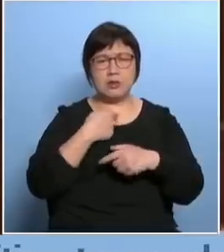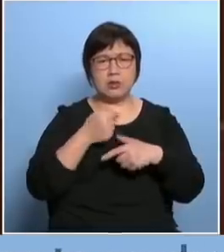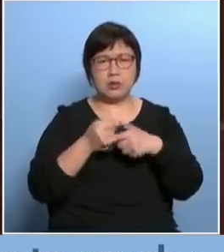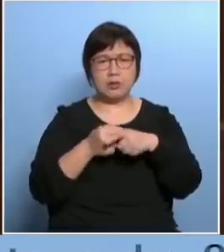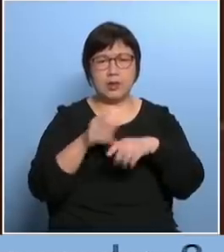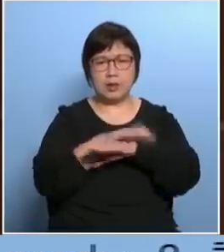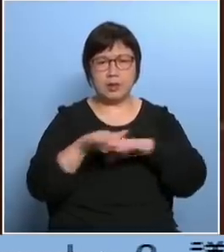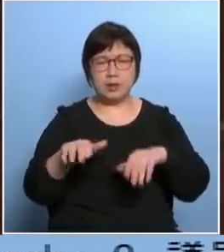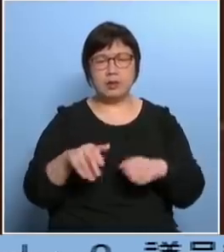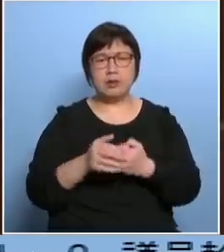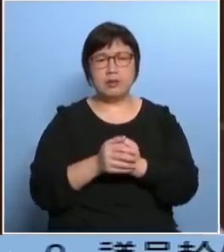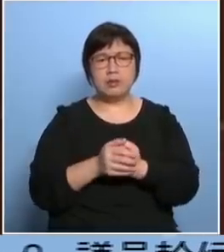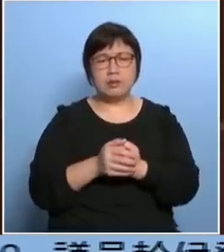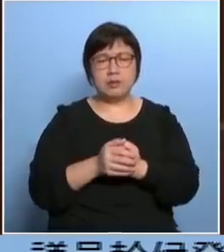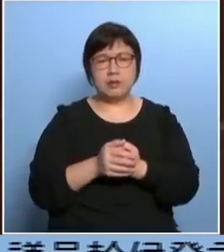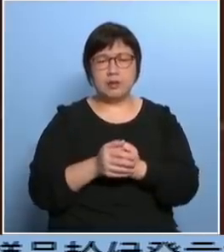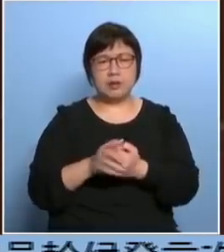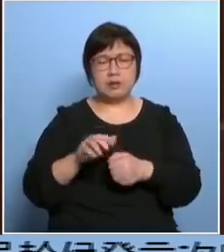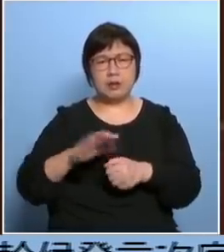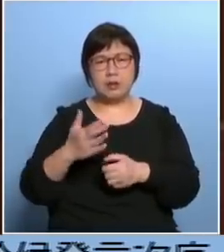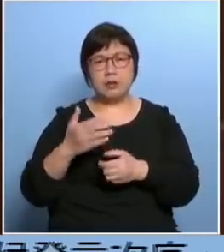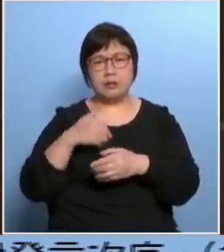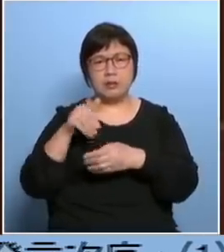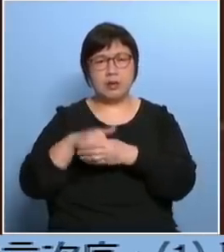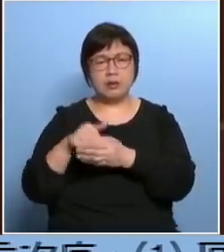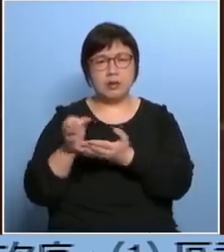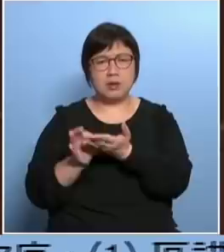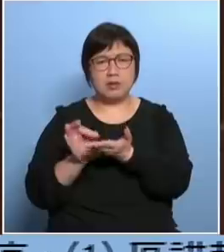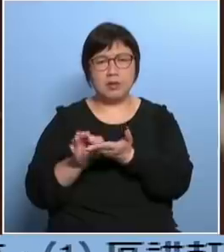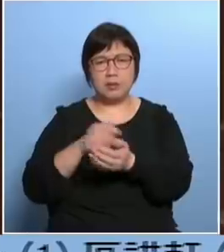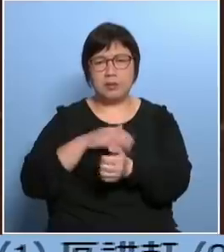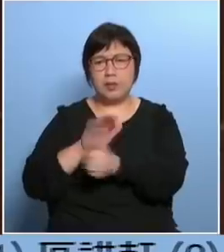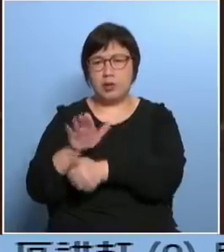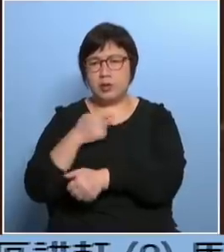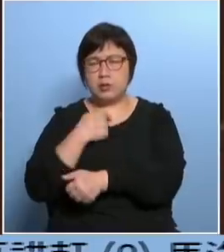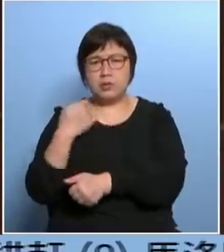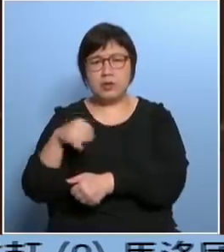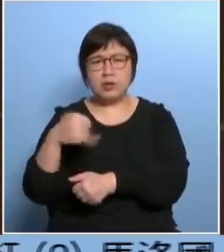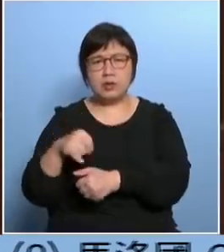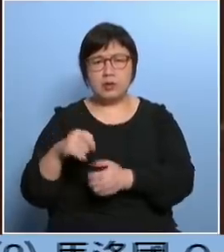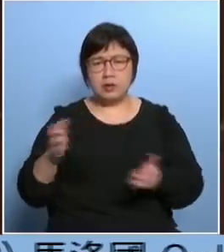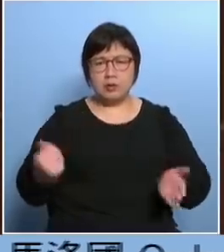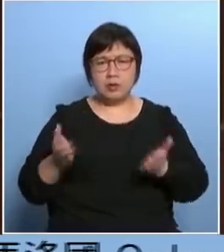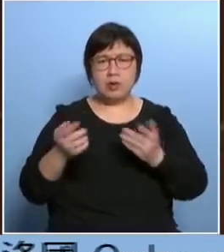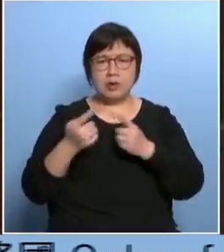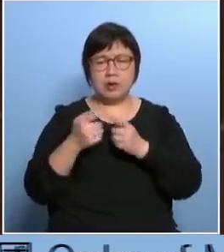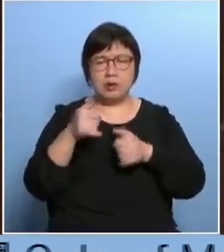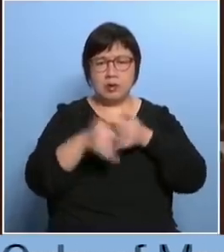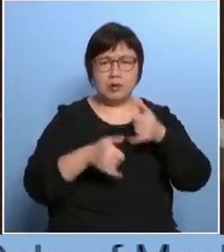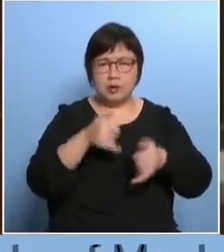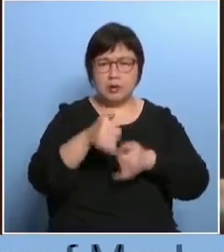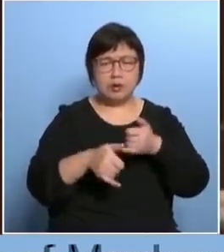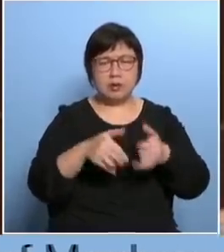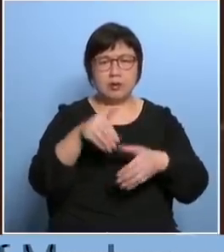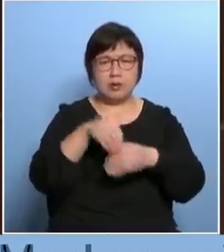但是在票站的安排上面完全不能帮那些有需要的人士那你又不可以鼓励到市民去投票然后